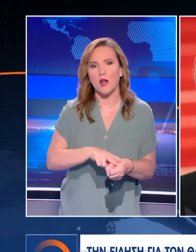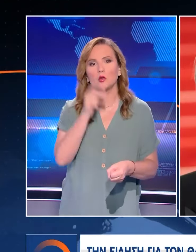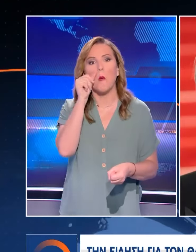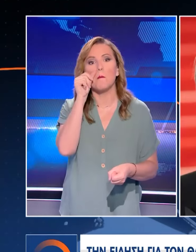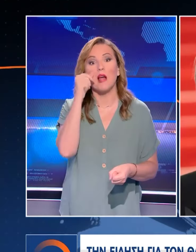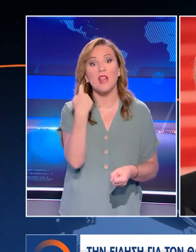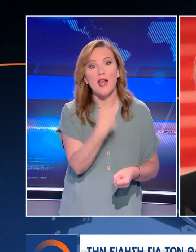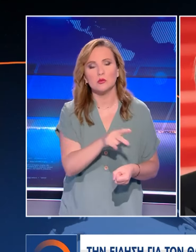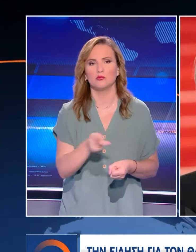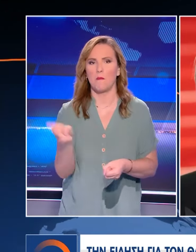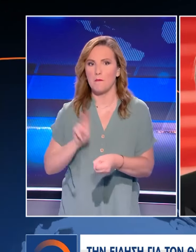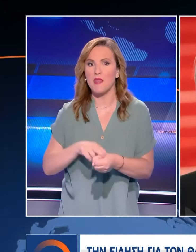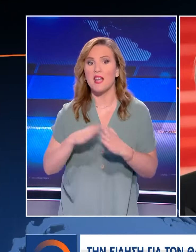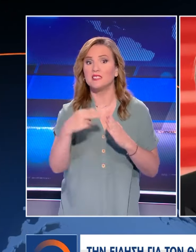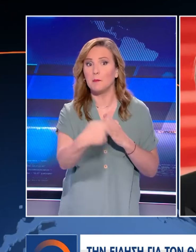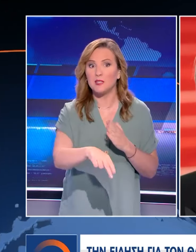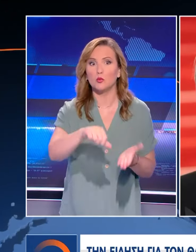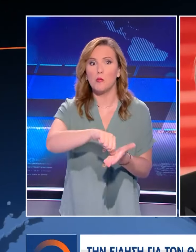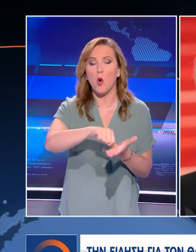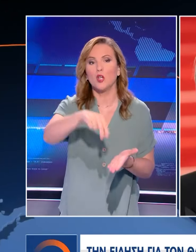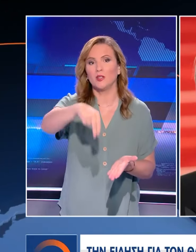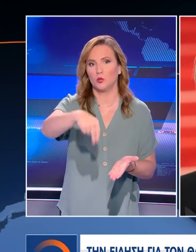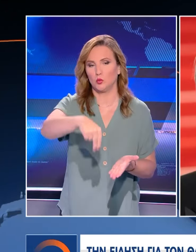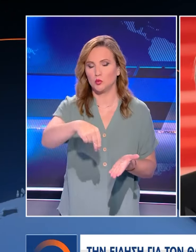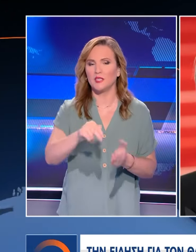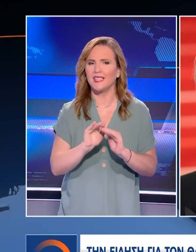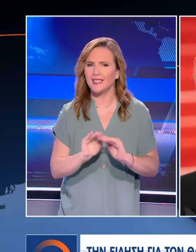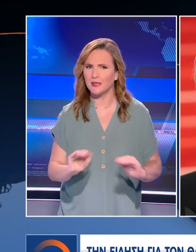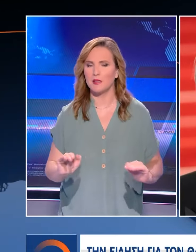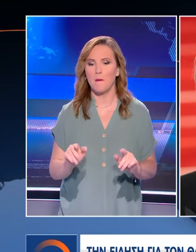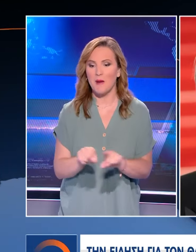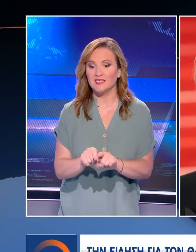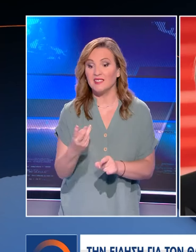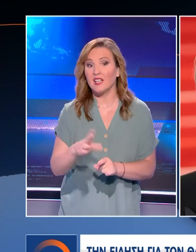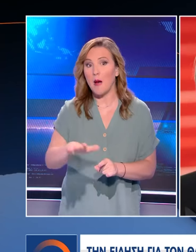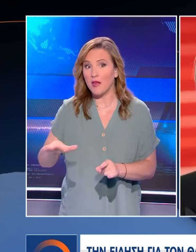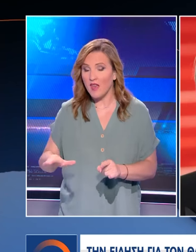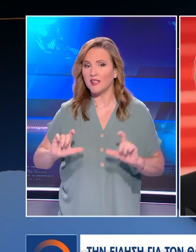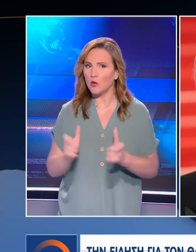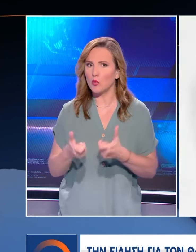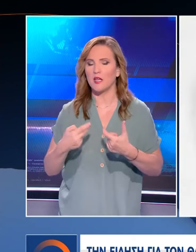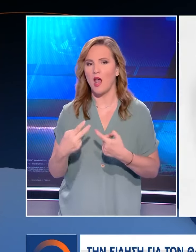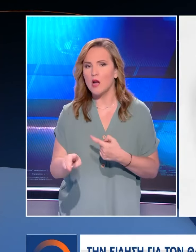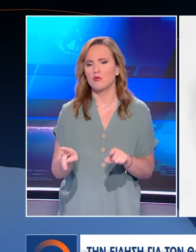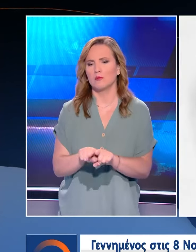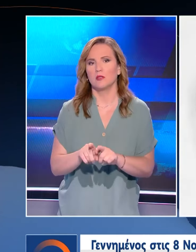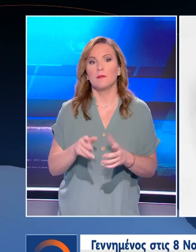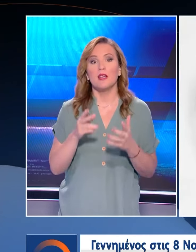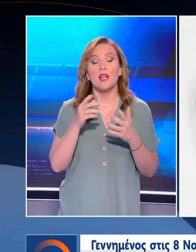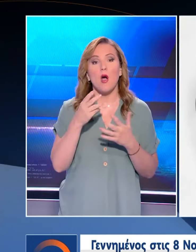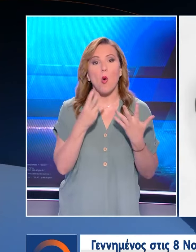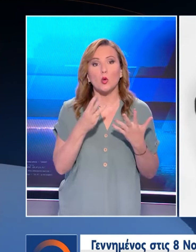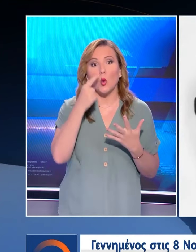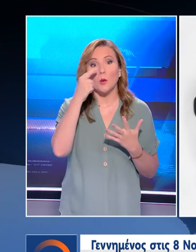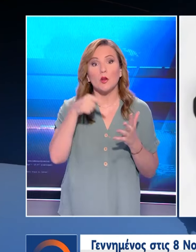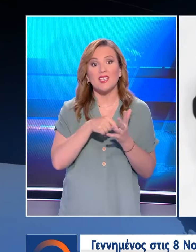Έφυγε ειρηνικά από τη ζωή στο σπίτι του στον Τουσί, περιτριγυρισμένος από τα τρία του παιδιά και την οικογένειά του. Γεννημένος στις 8 Νοεμβρίου του